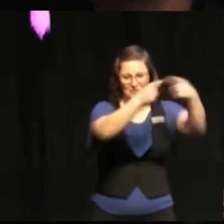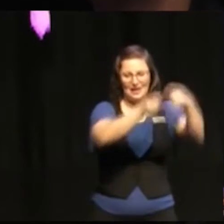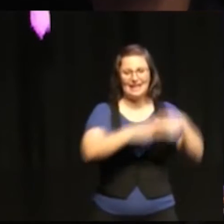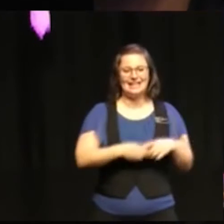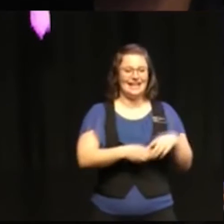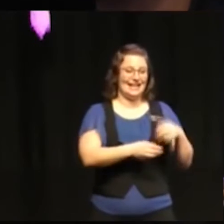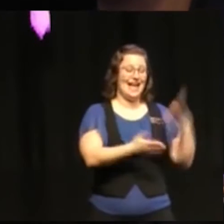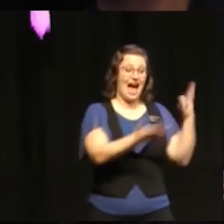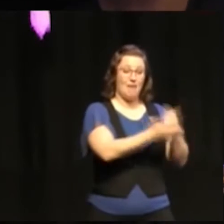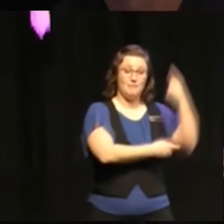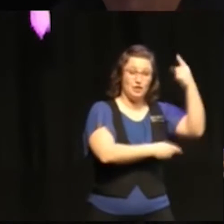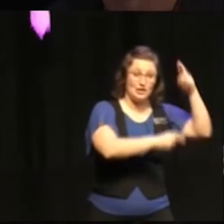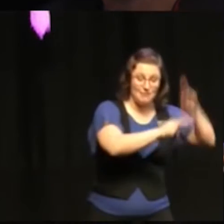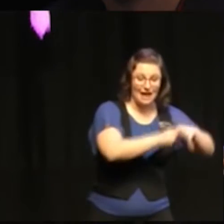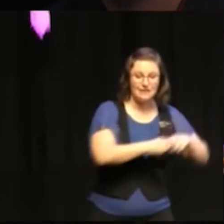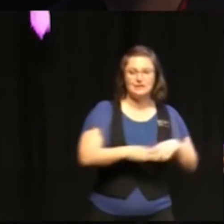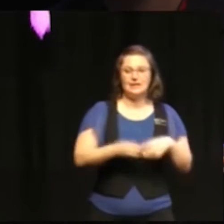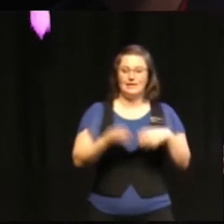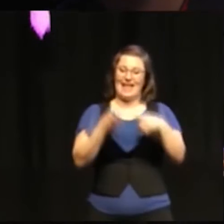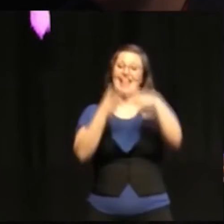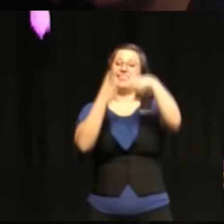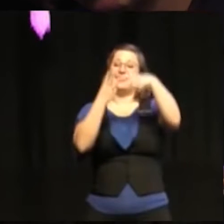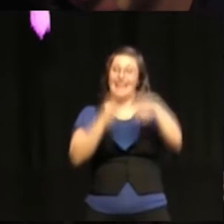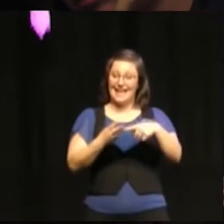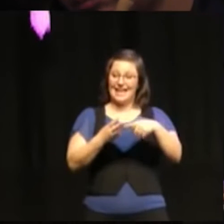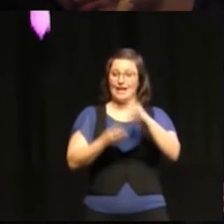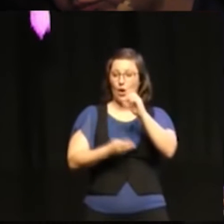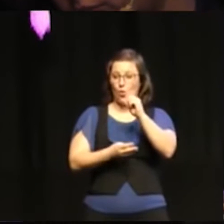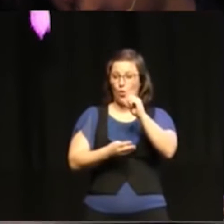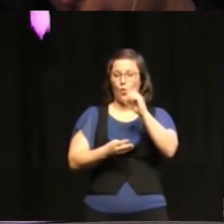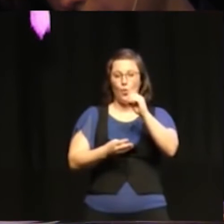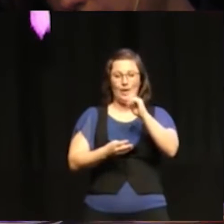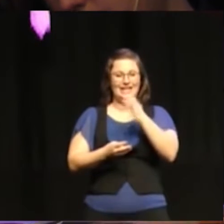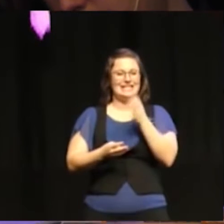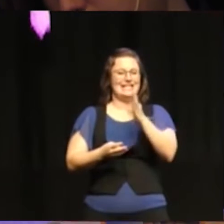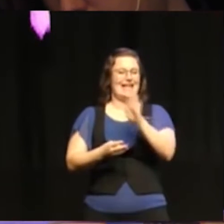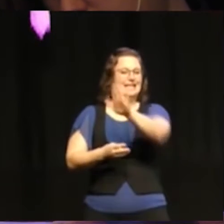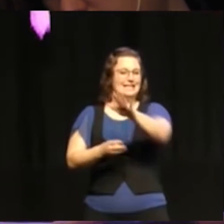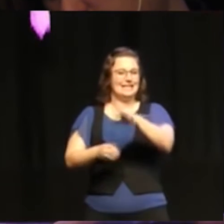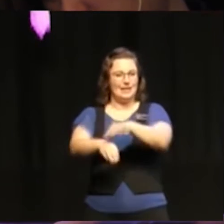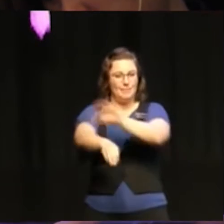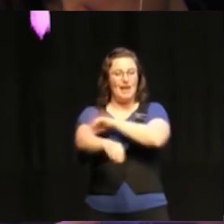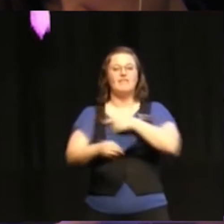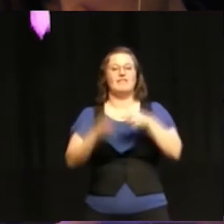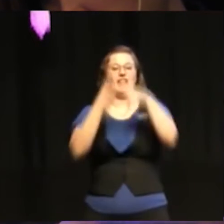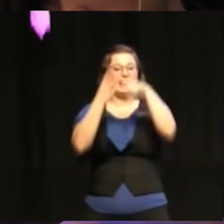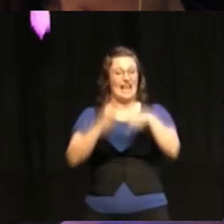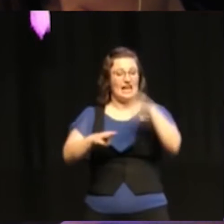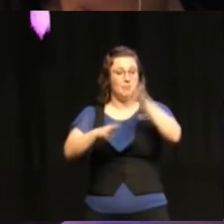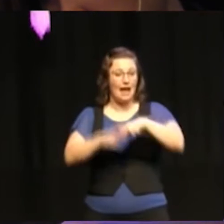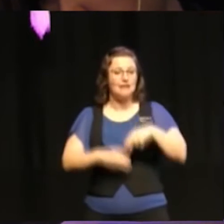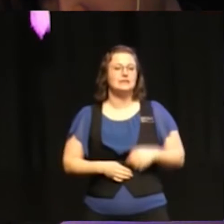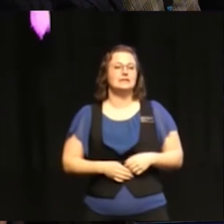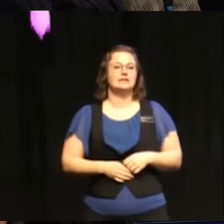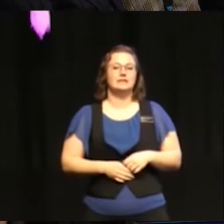hållbara land av OECD och så vidare. Och man kan ju spekulera i varför det är så.